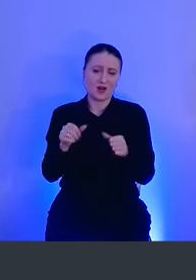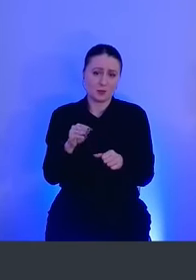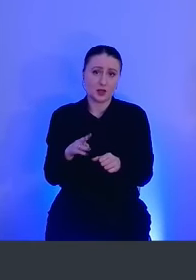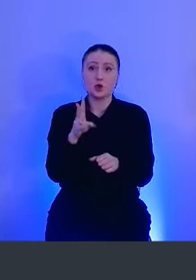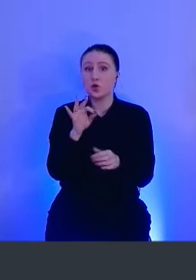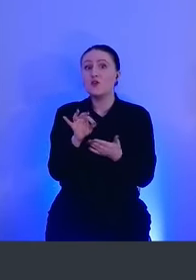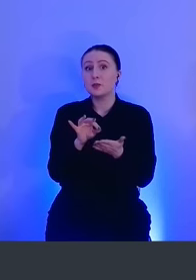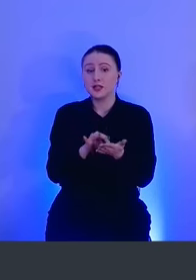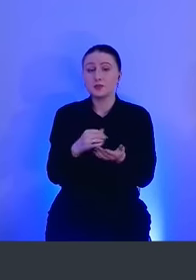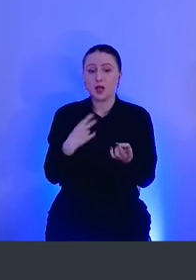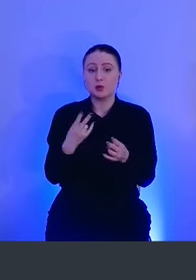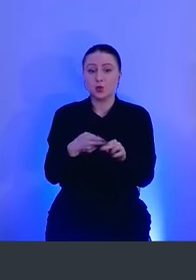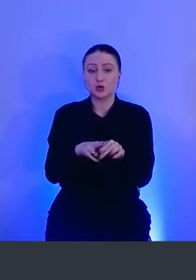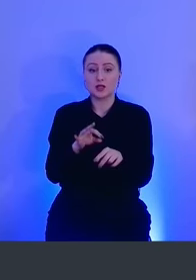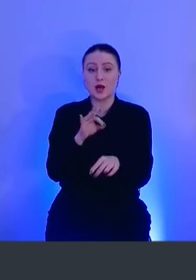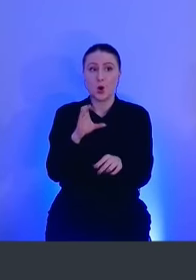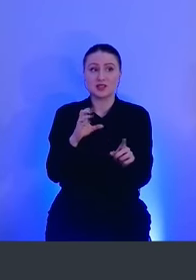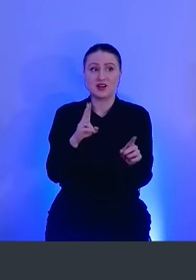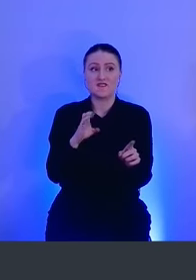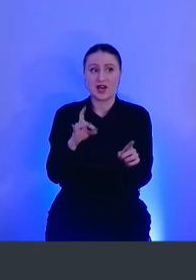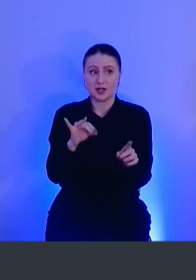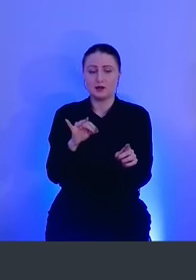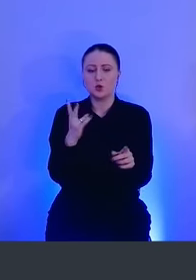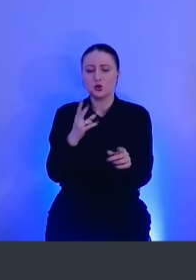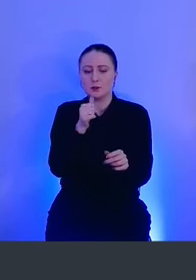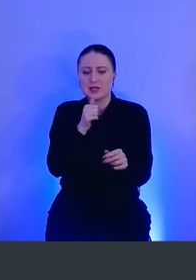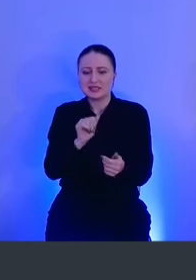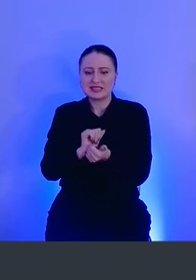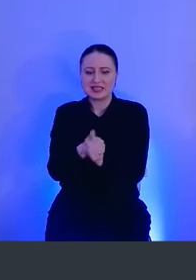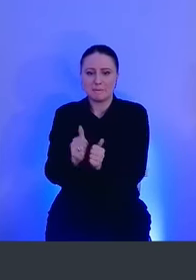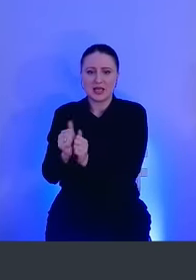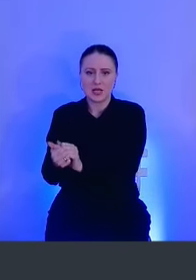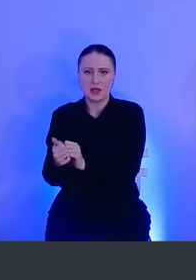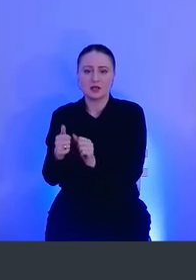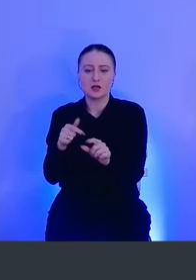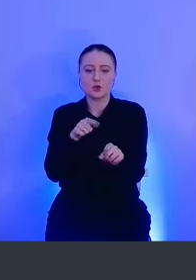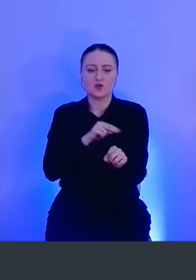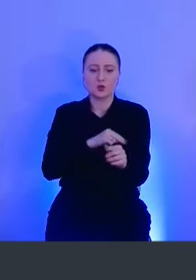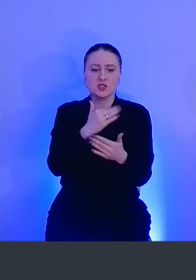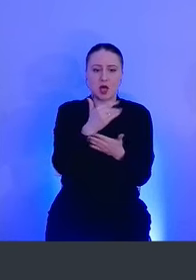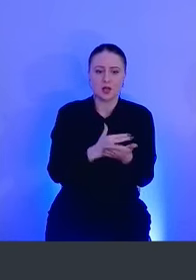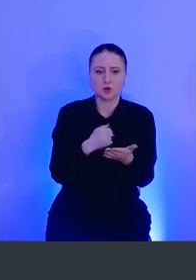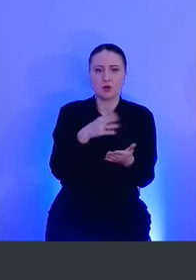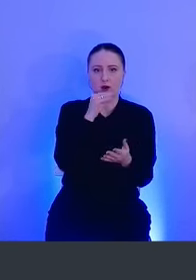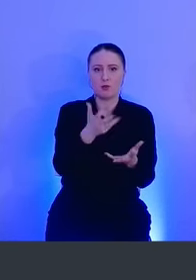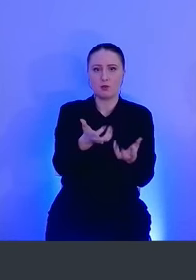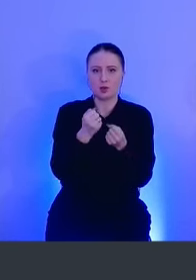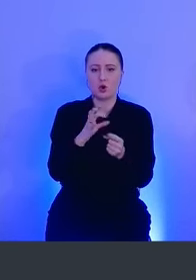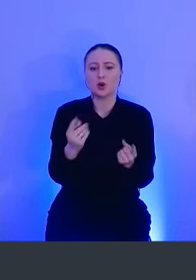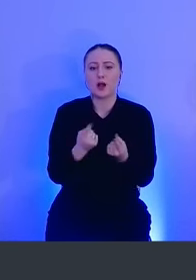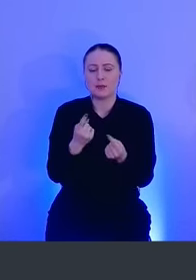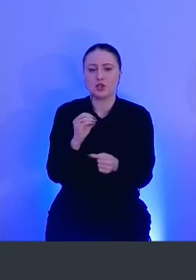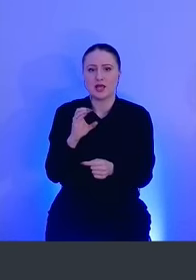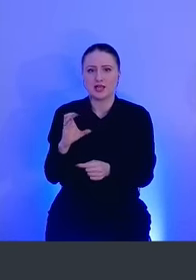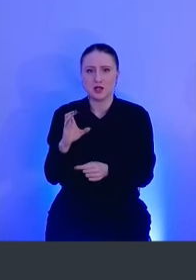в принципе нам надо этим OS Query как-то заменять тот функционал, который мы могли бы получить от обычного